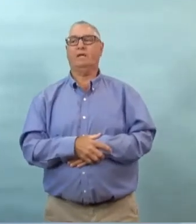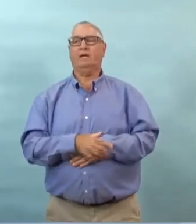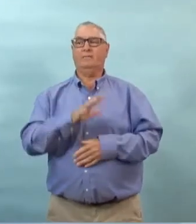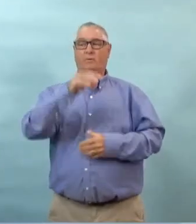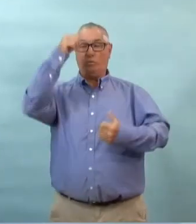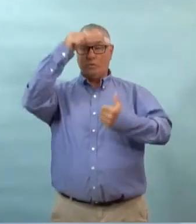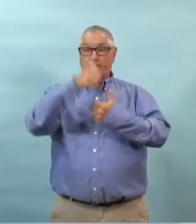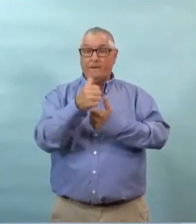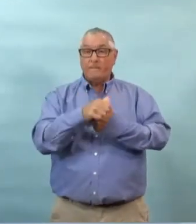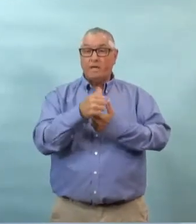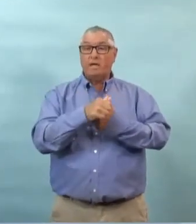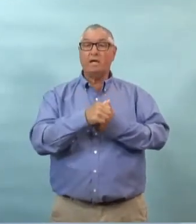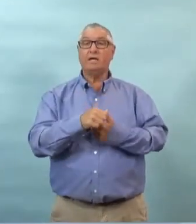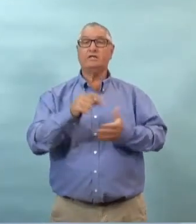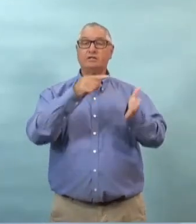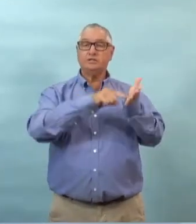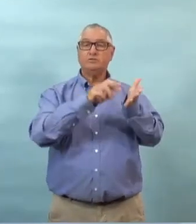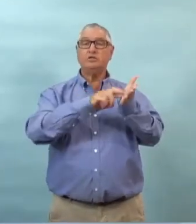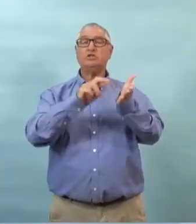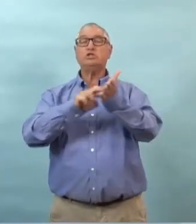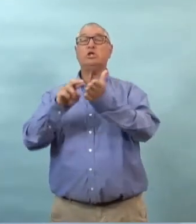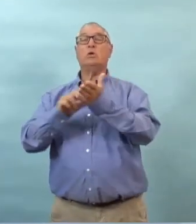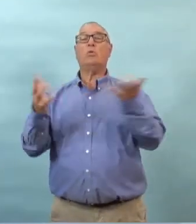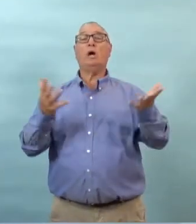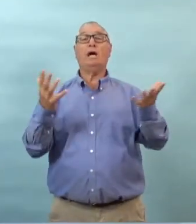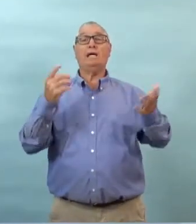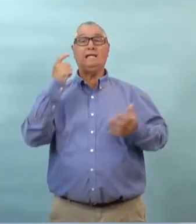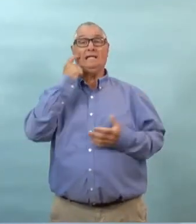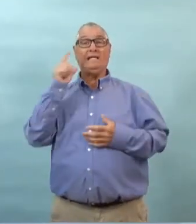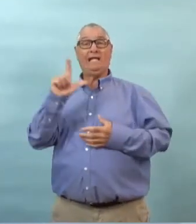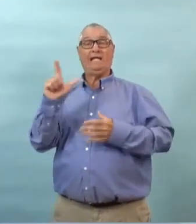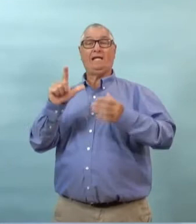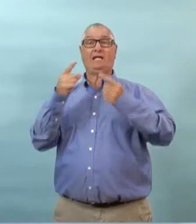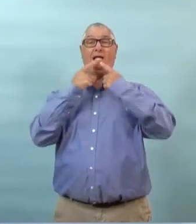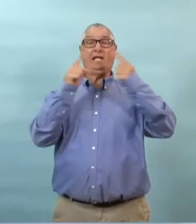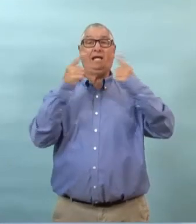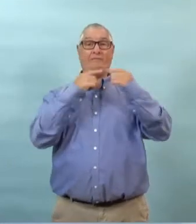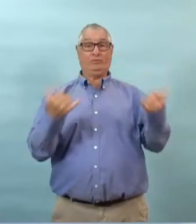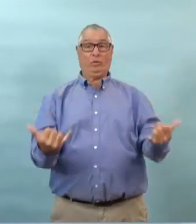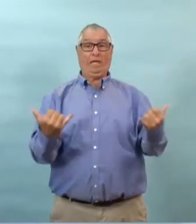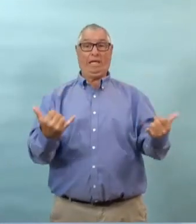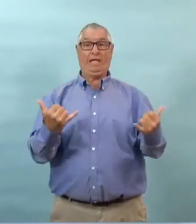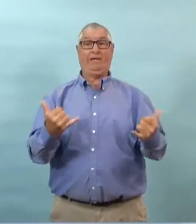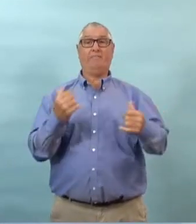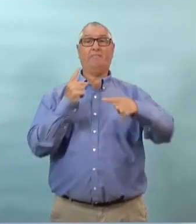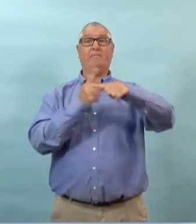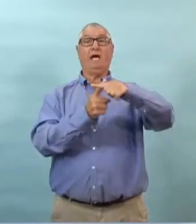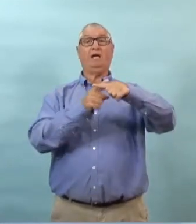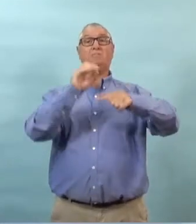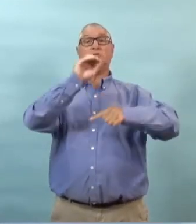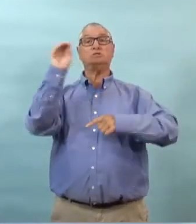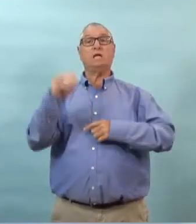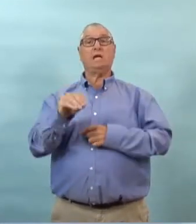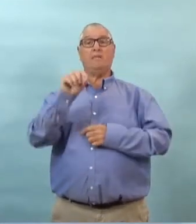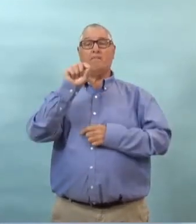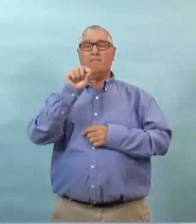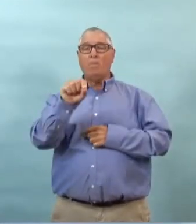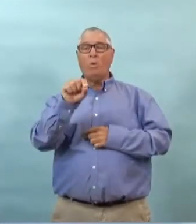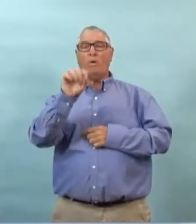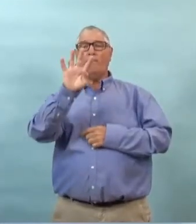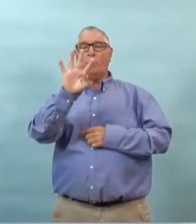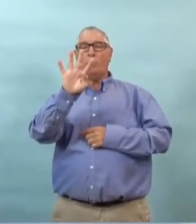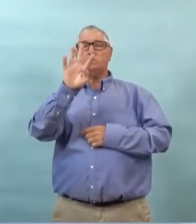toujours les gens aux preuves que nous avons la nette c'est à gousse à partager avec nous aujourd'hui que notre taux